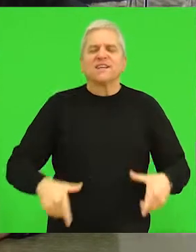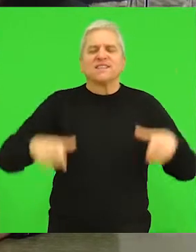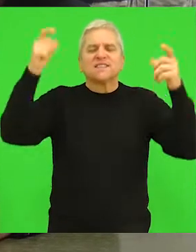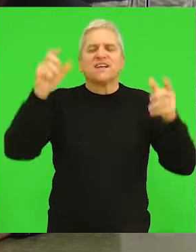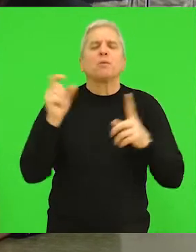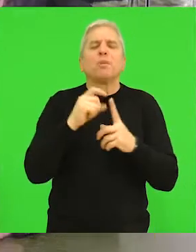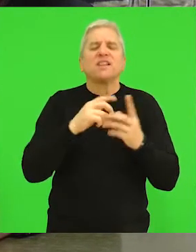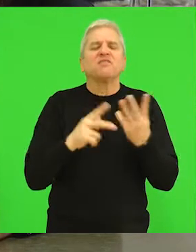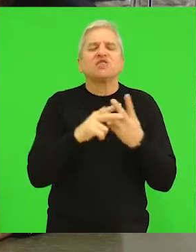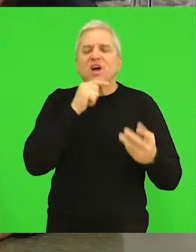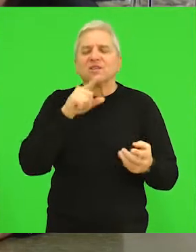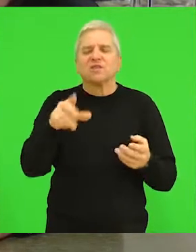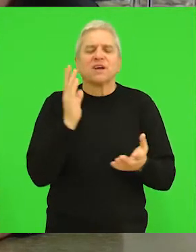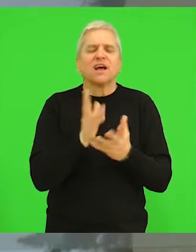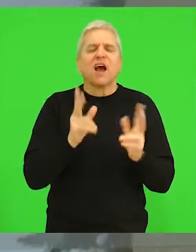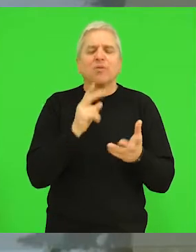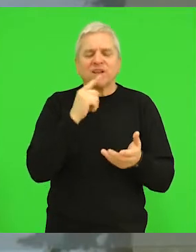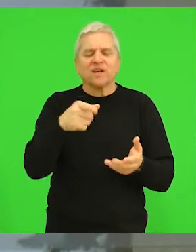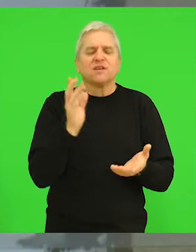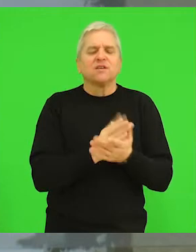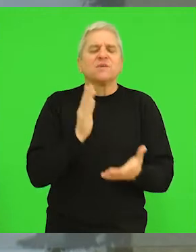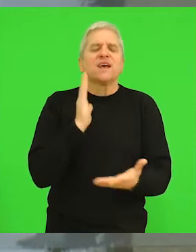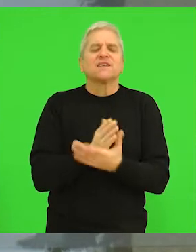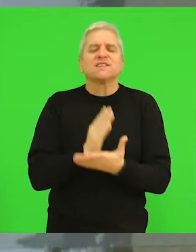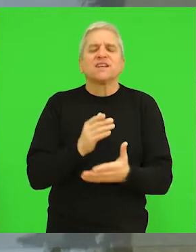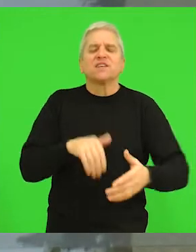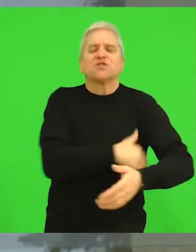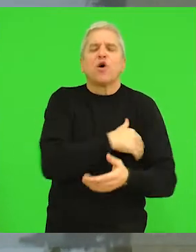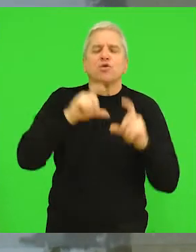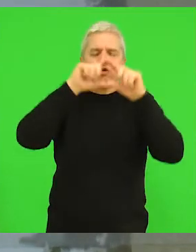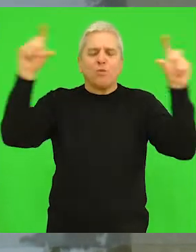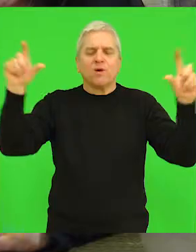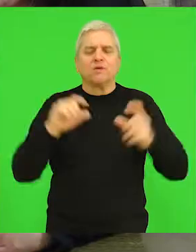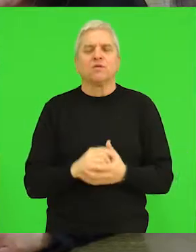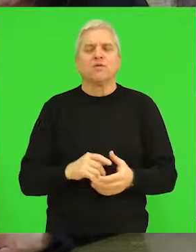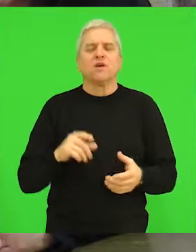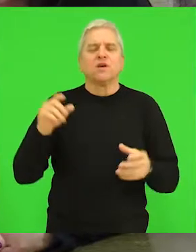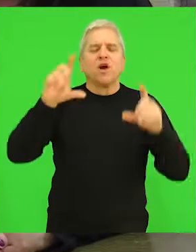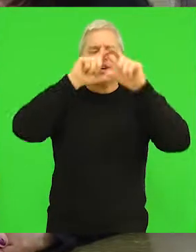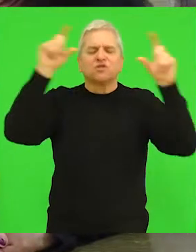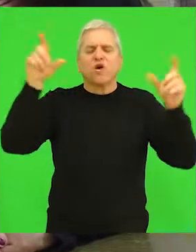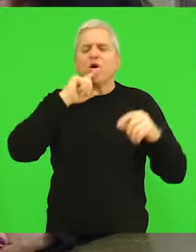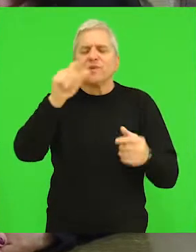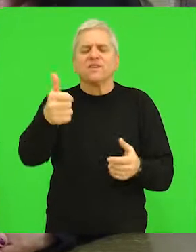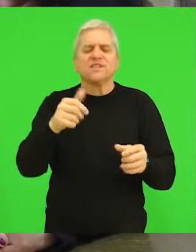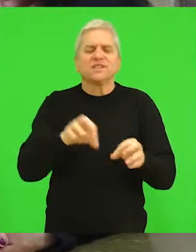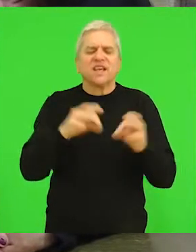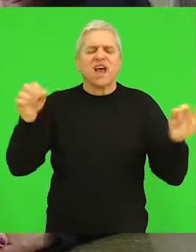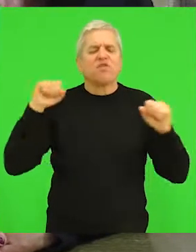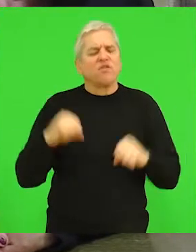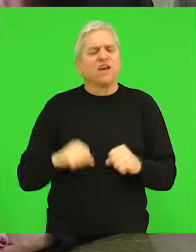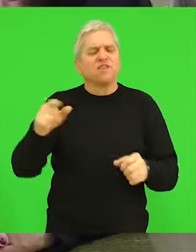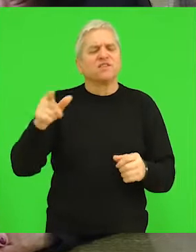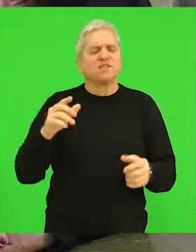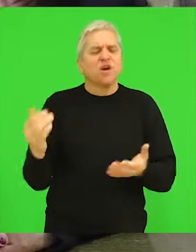škole Petef i Šandor, sudeći prema svemu, mogao bi da bude srednjoškolski učenjički dom. Objekat škole u Javne svojne Republike